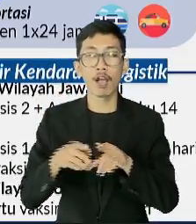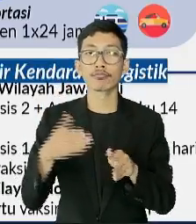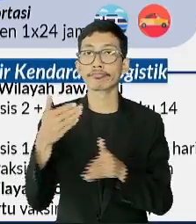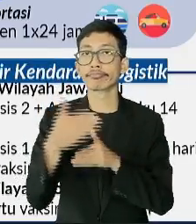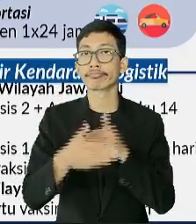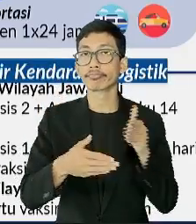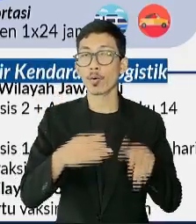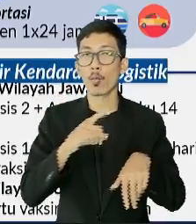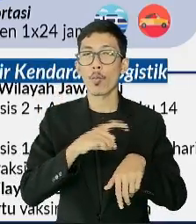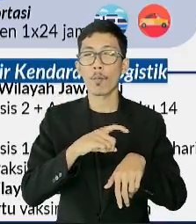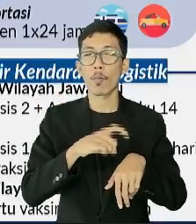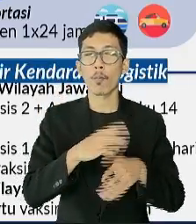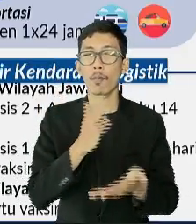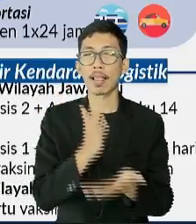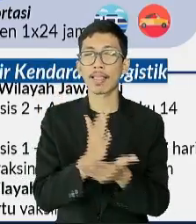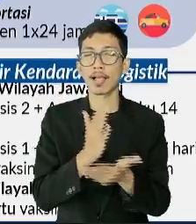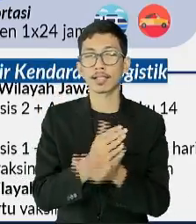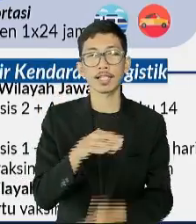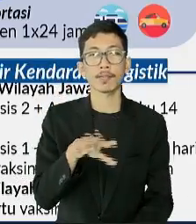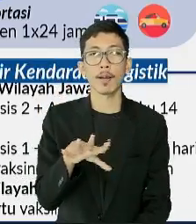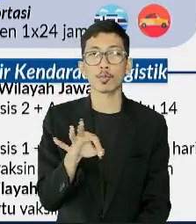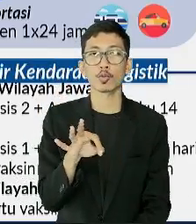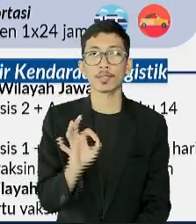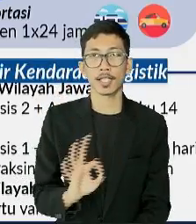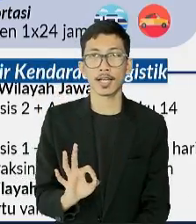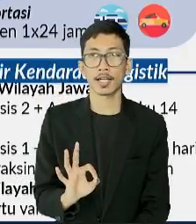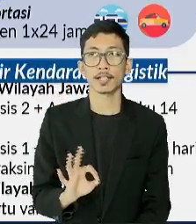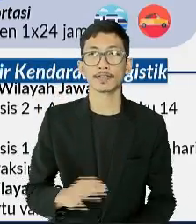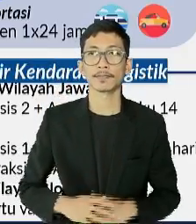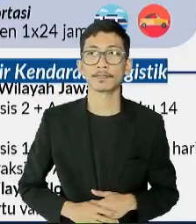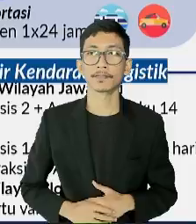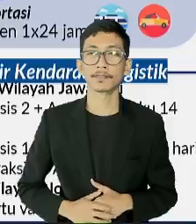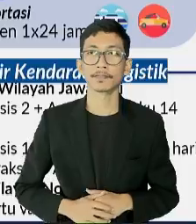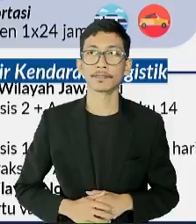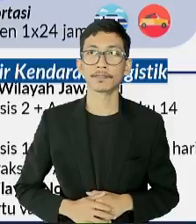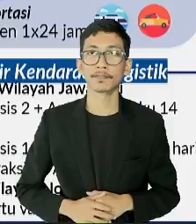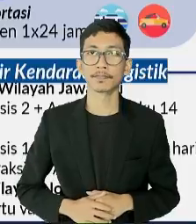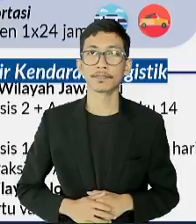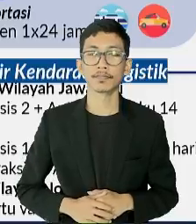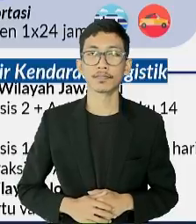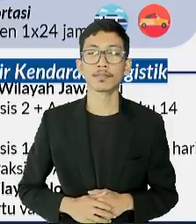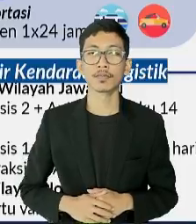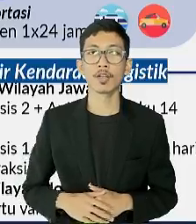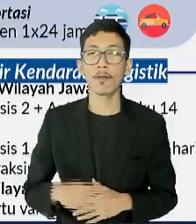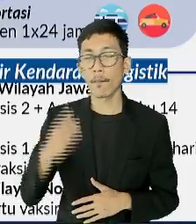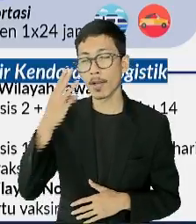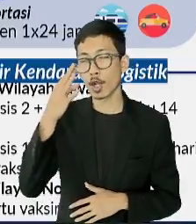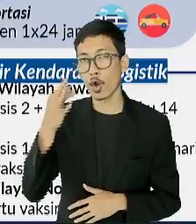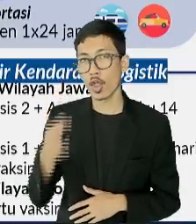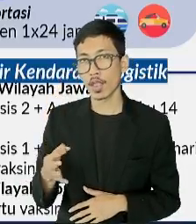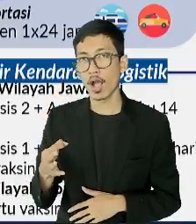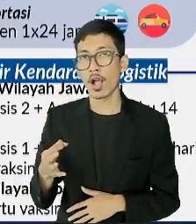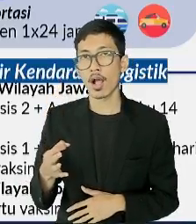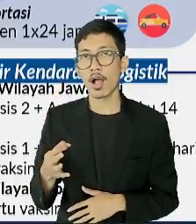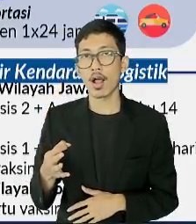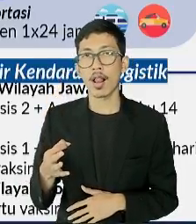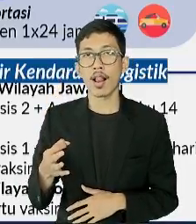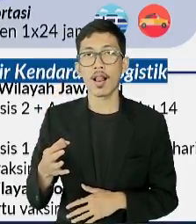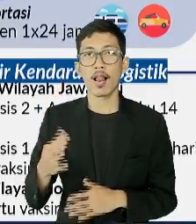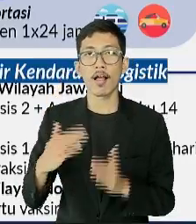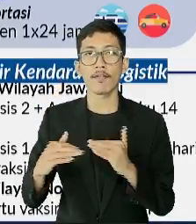50% dari kapasitas. Khusus Kabupaten Kota Level 1 Pertama,